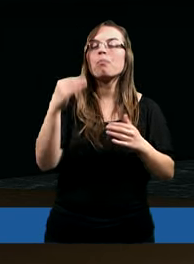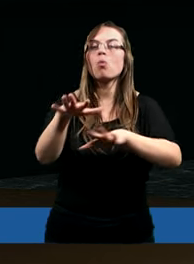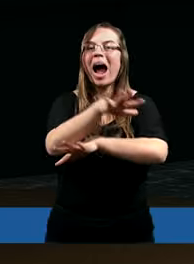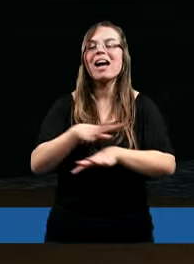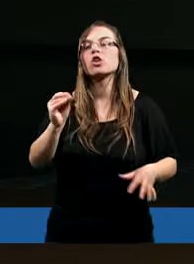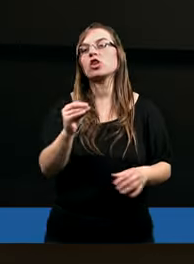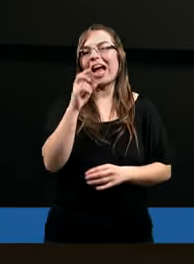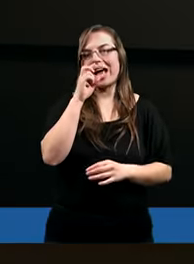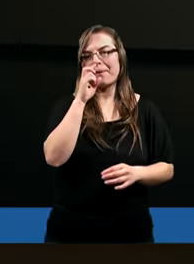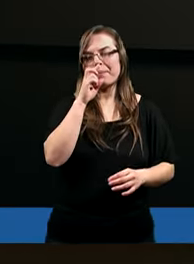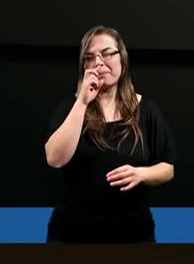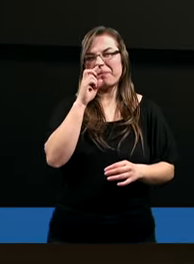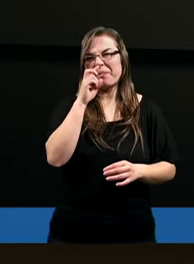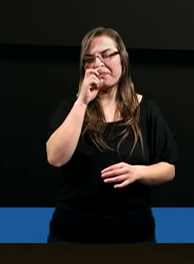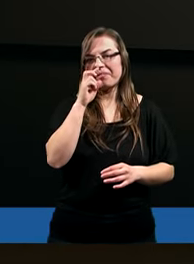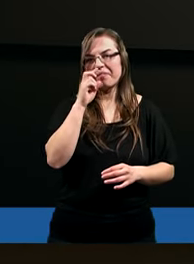łasce. Dziękuję.